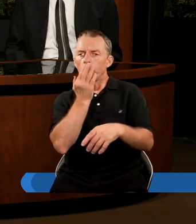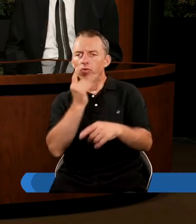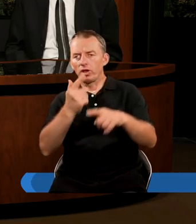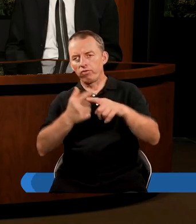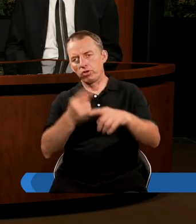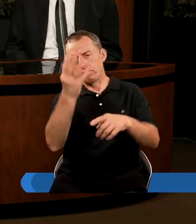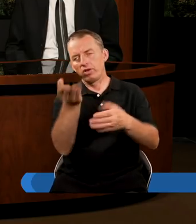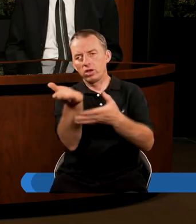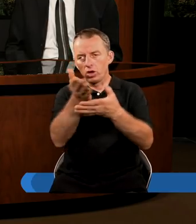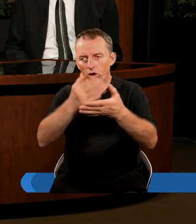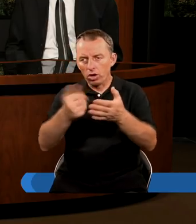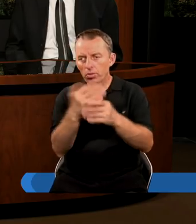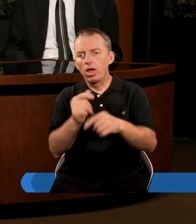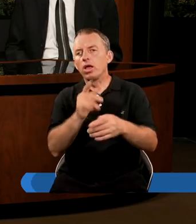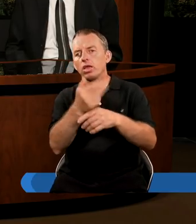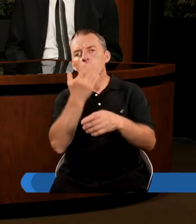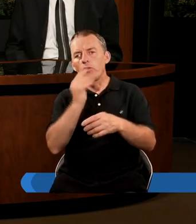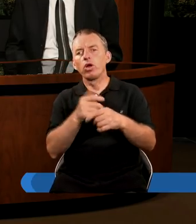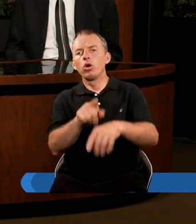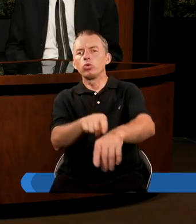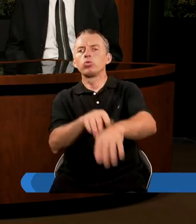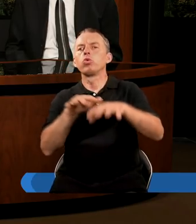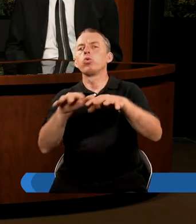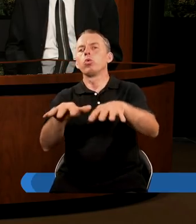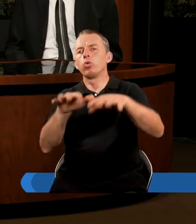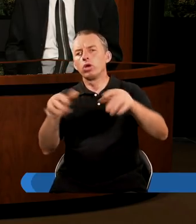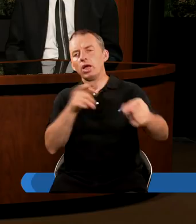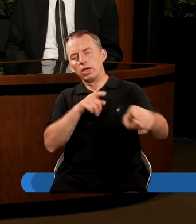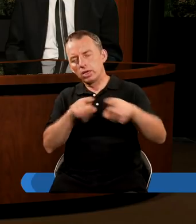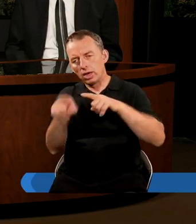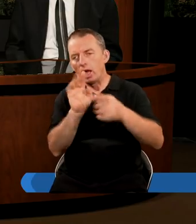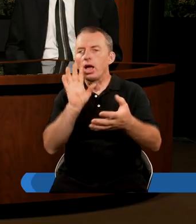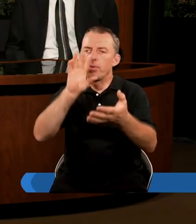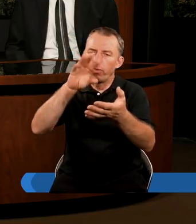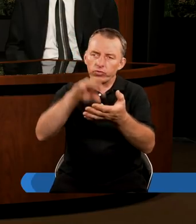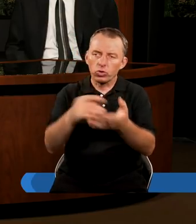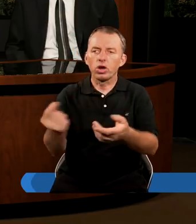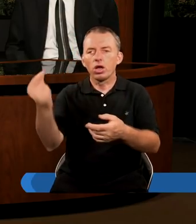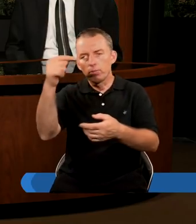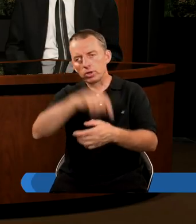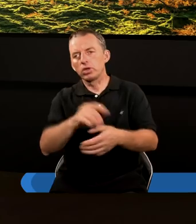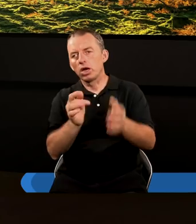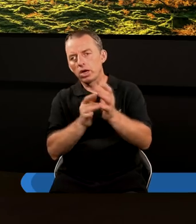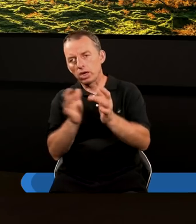24 rozdział Mateusza to jest taki rozdział mówiący dużo o znakach powtórnego przyjścia Chrystusa.